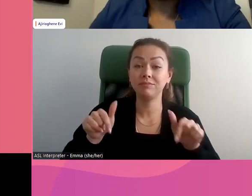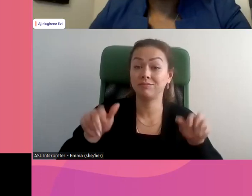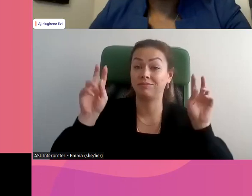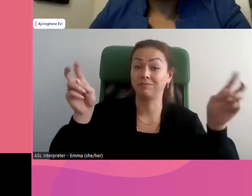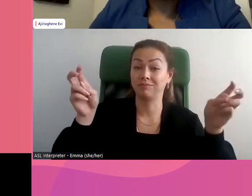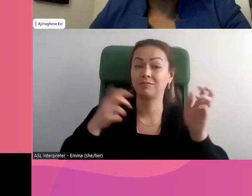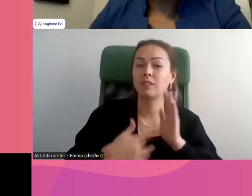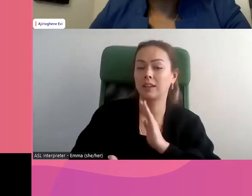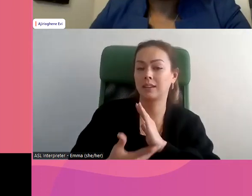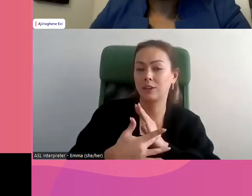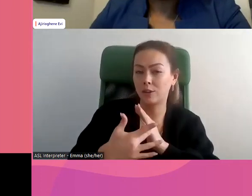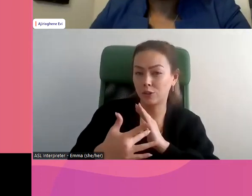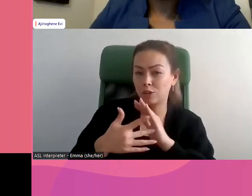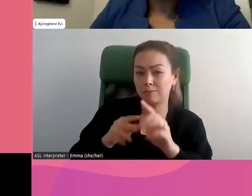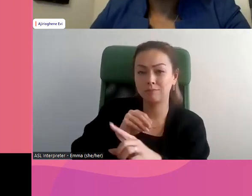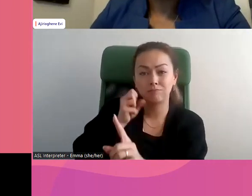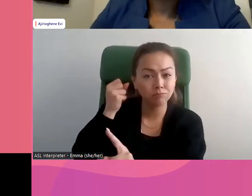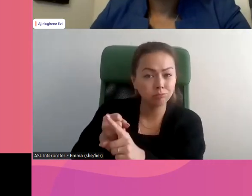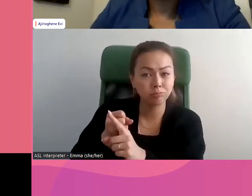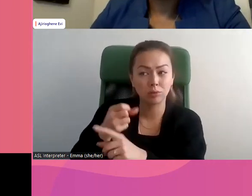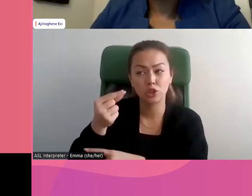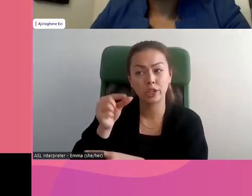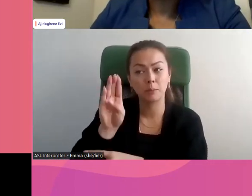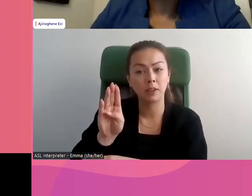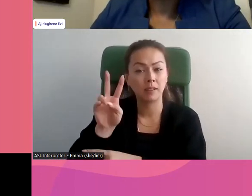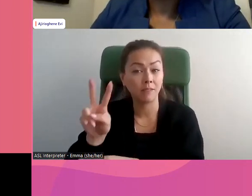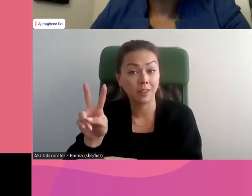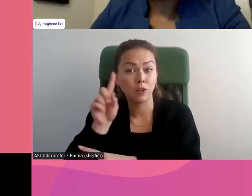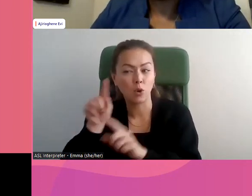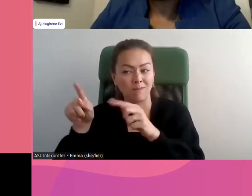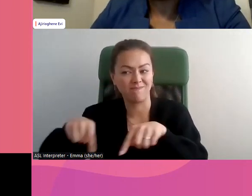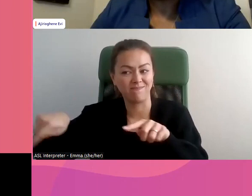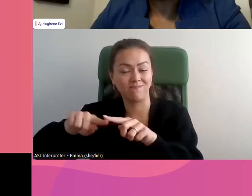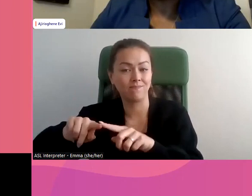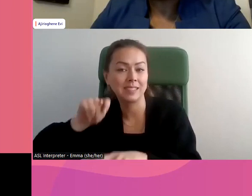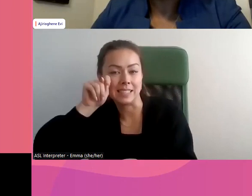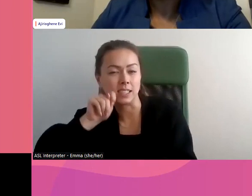La violence fondée sur le sexe facilité par la technologie chez les adolescents et adolescentes